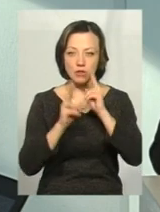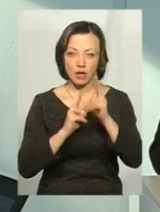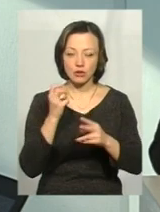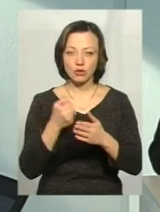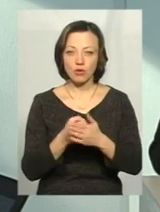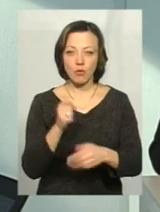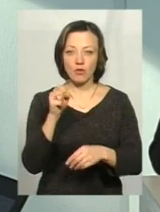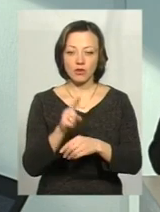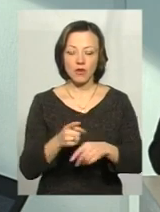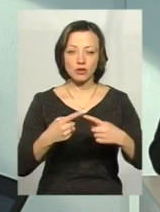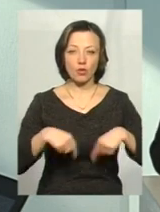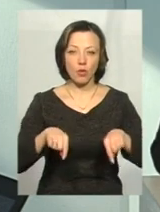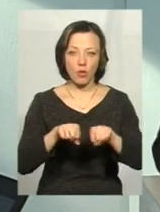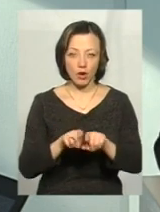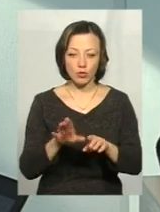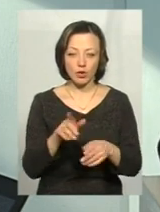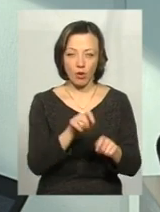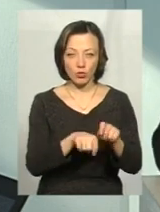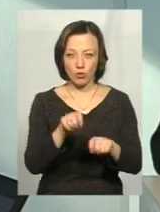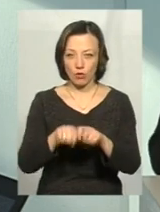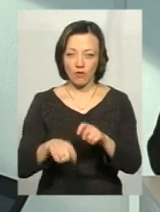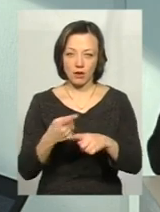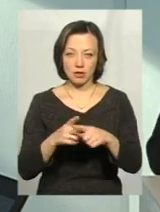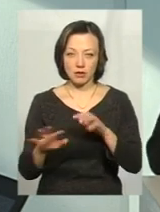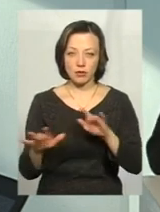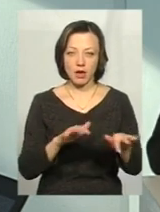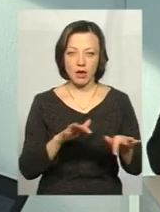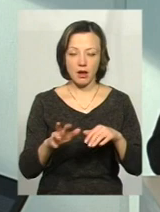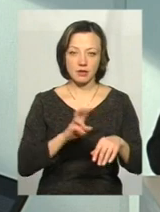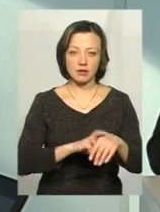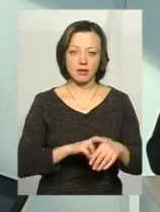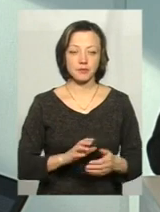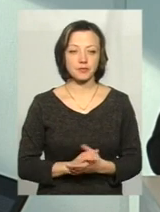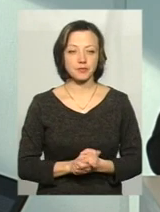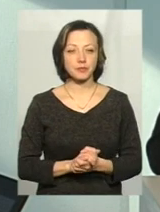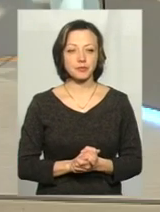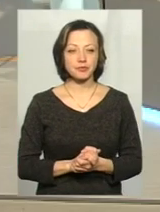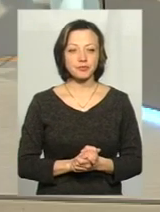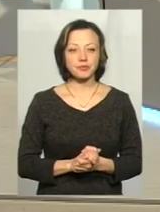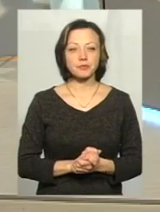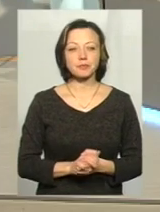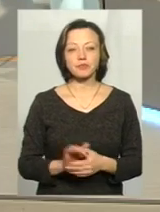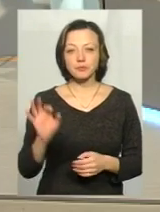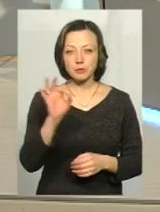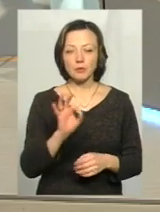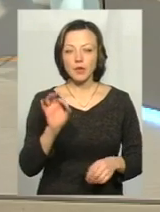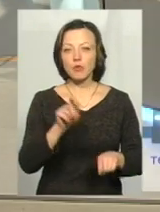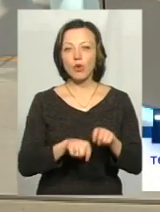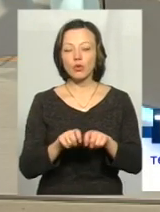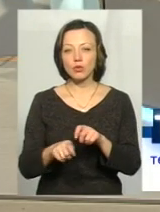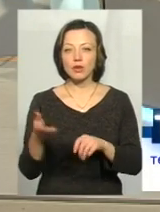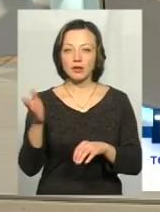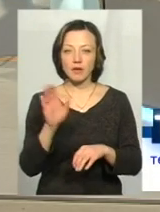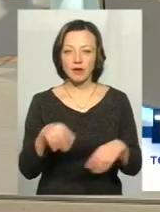до уповноваженого органу, який буде здійснювати контроль за наданням. От, з приводу контролю, давайте, все ж таки, хто